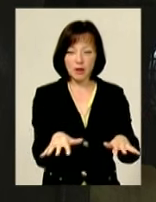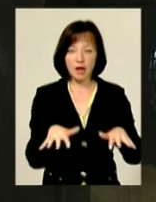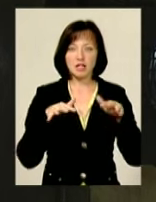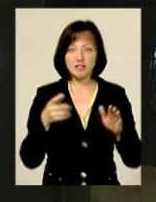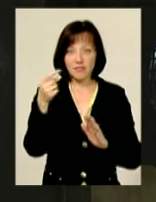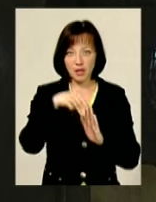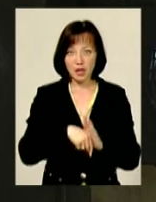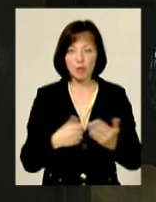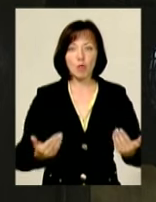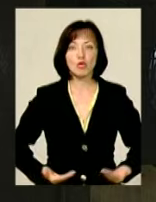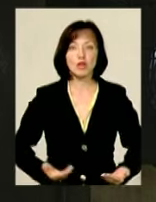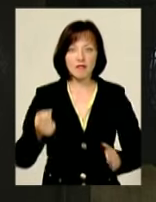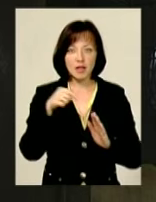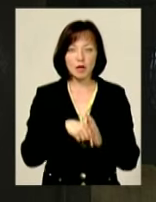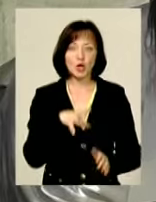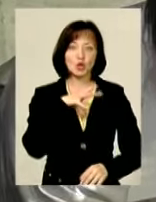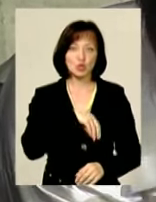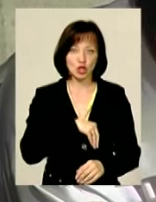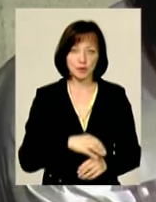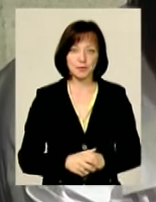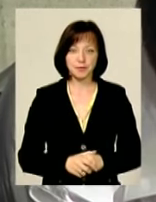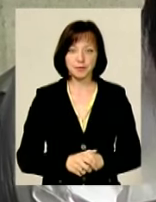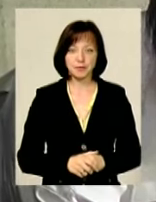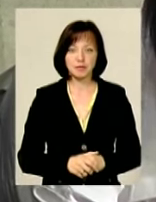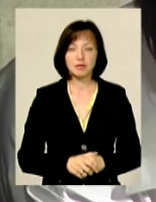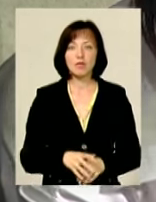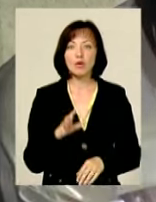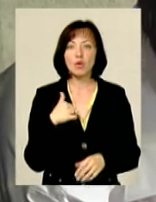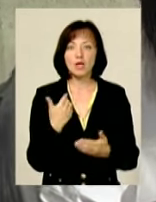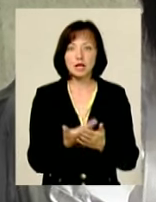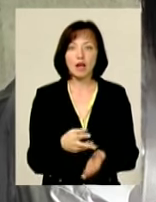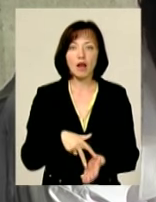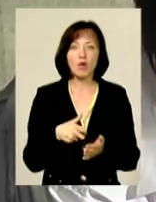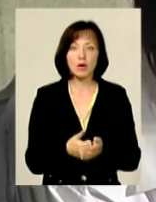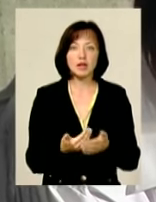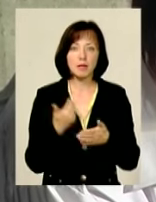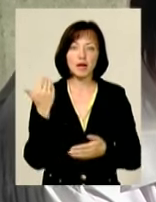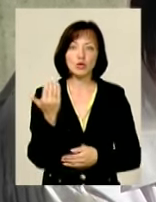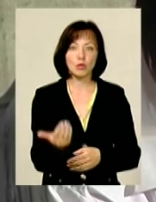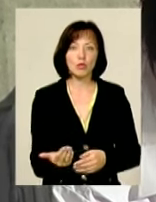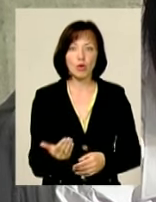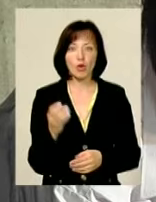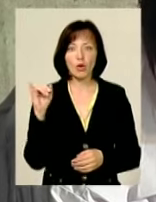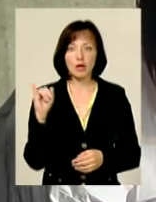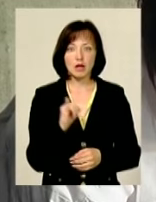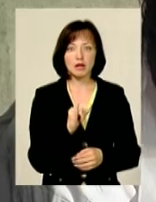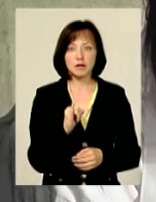буття, вглиб душі Ось я на колінах перед тобою і